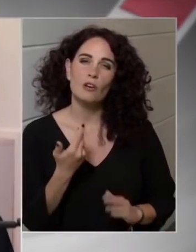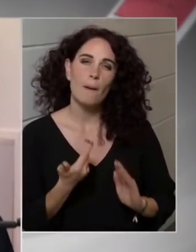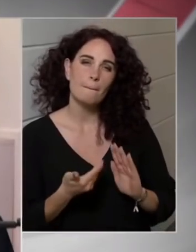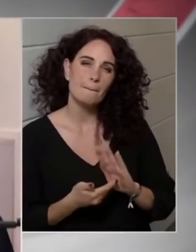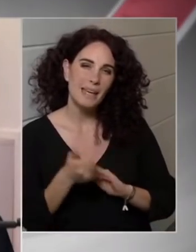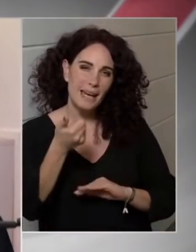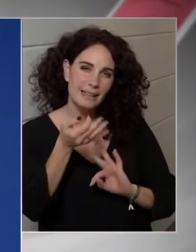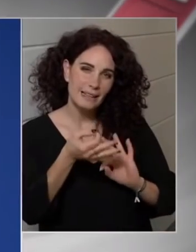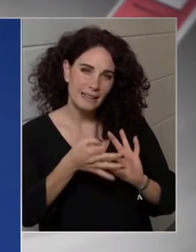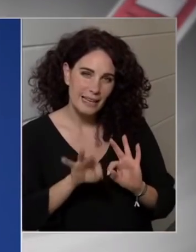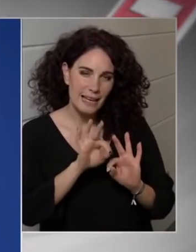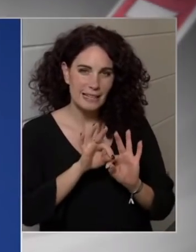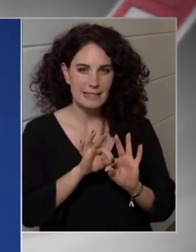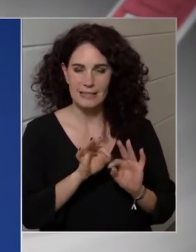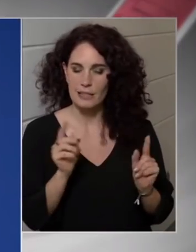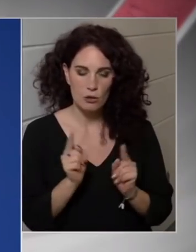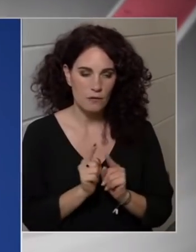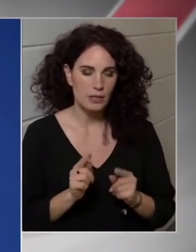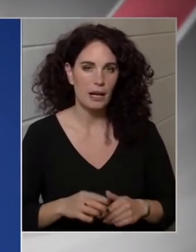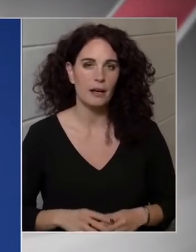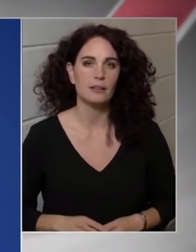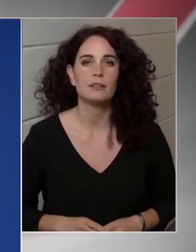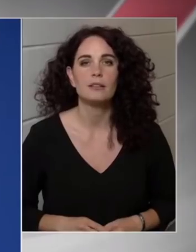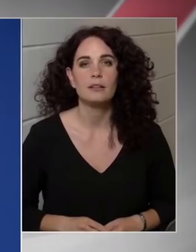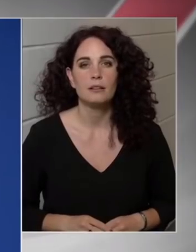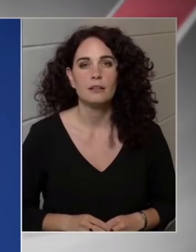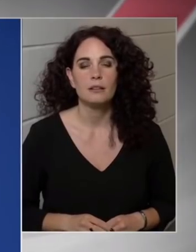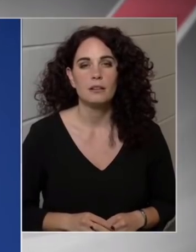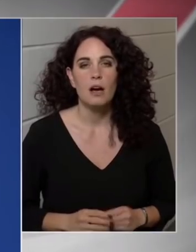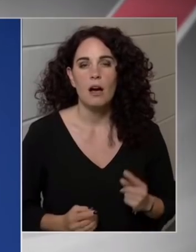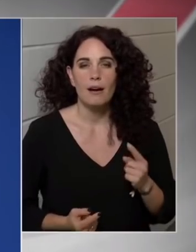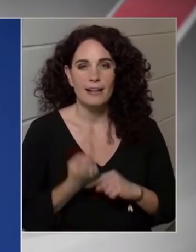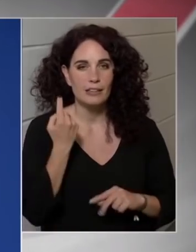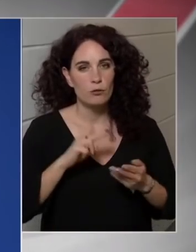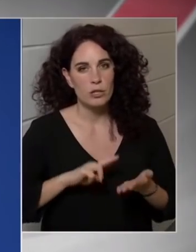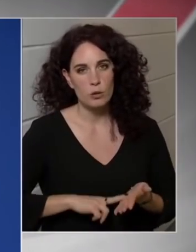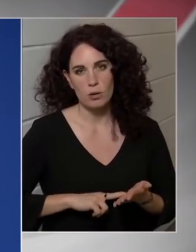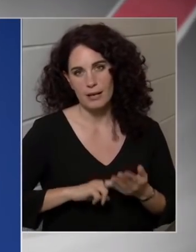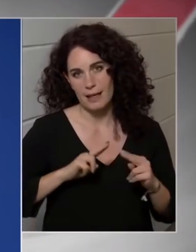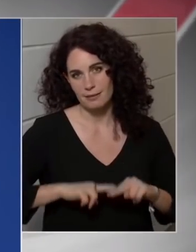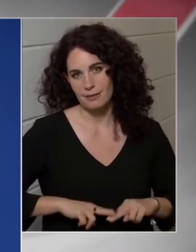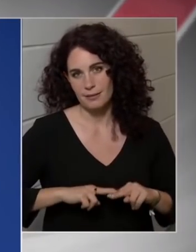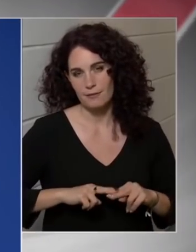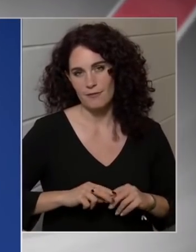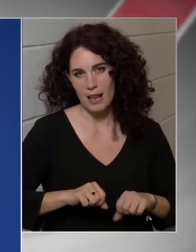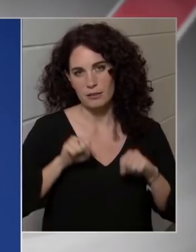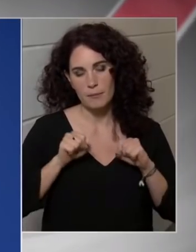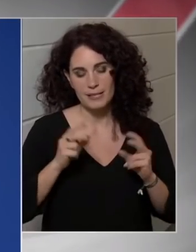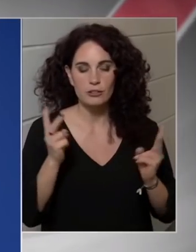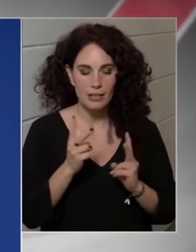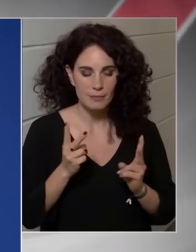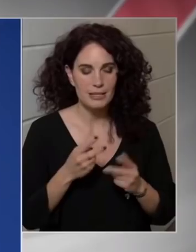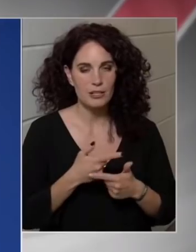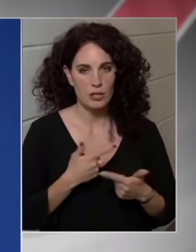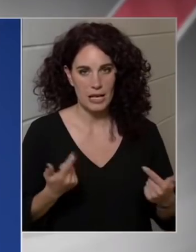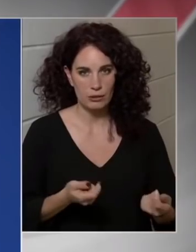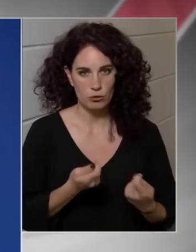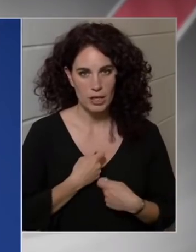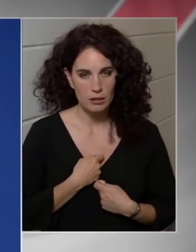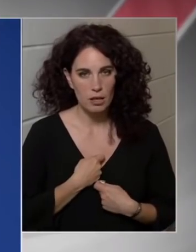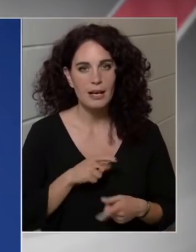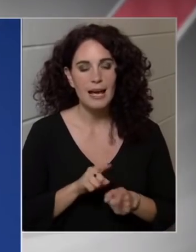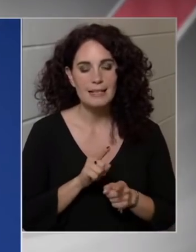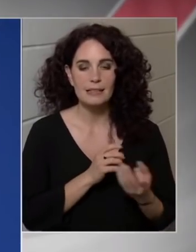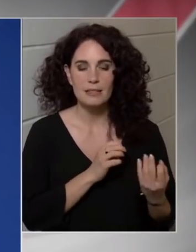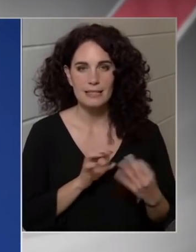kiegésztést tehetek, csak röviden, hogy a rendkívüli jogrendi felhatalmazás természetesen lehetőséget ad arra, hogy ezeket